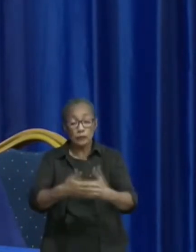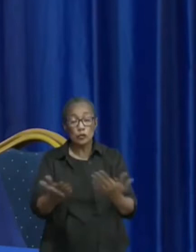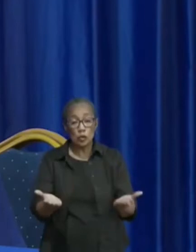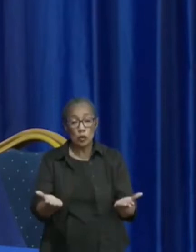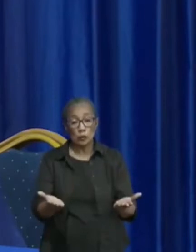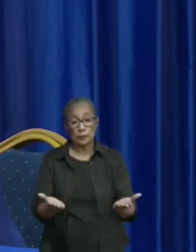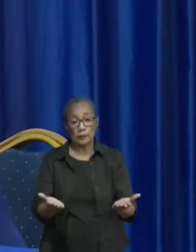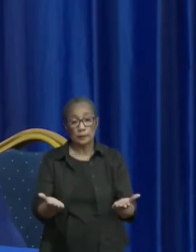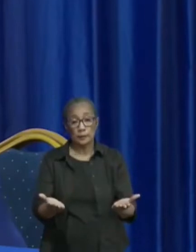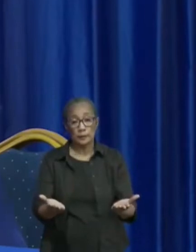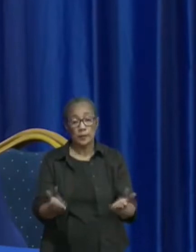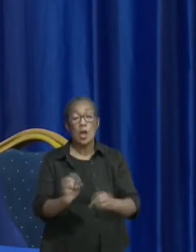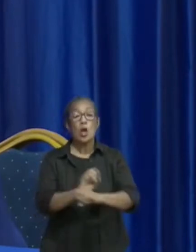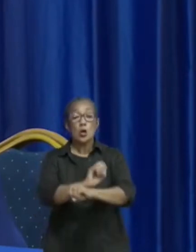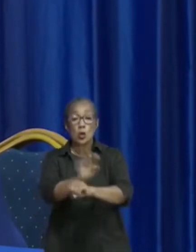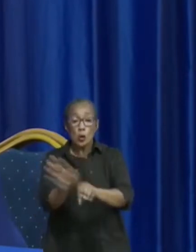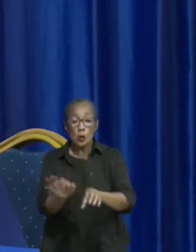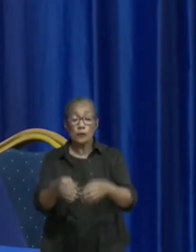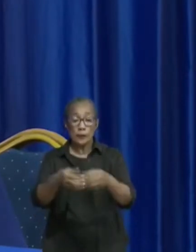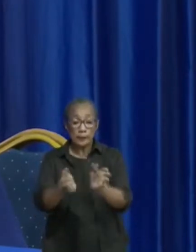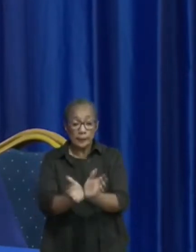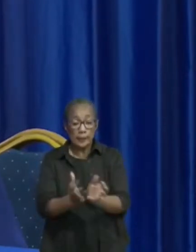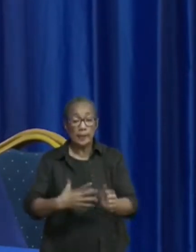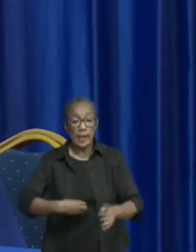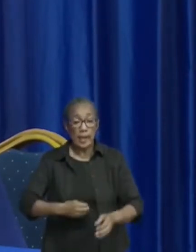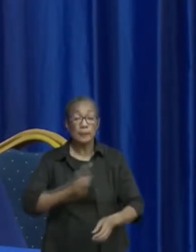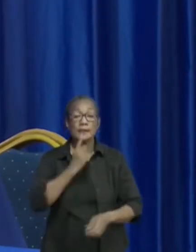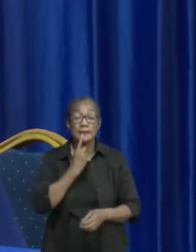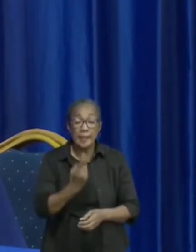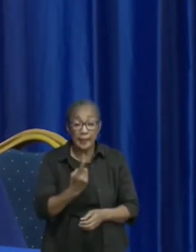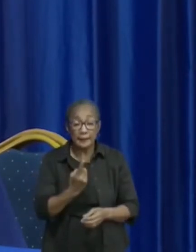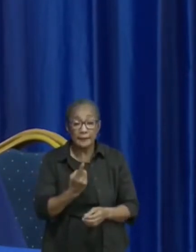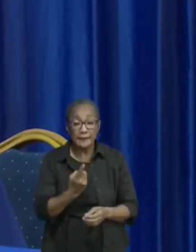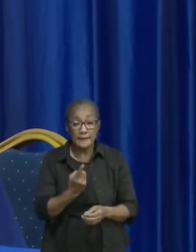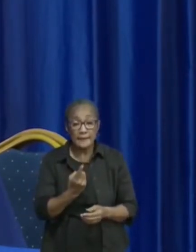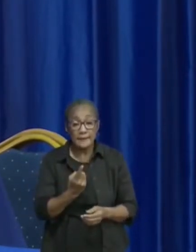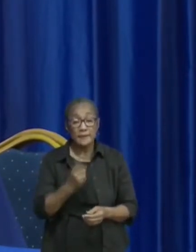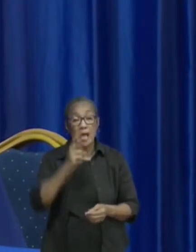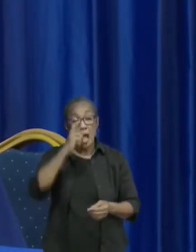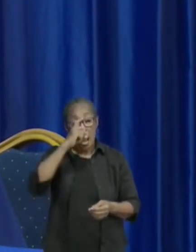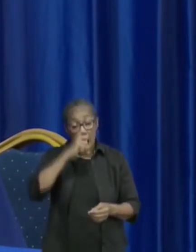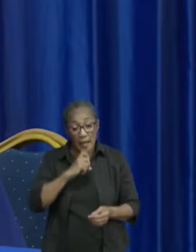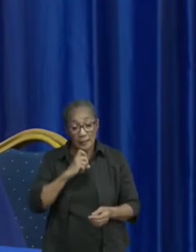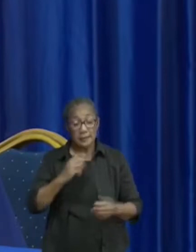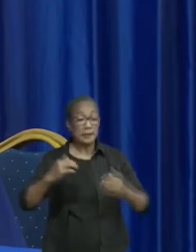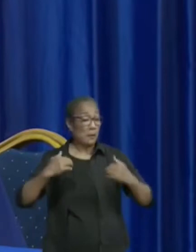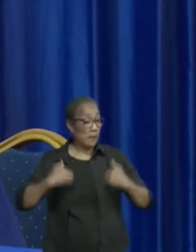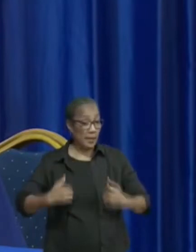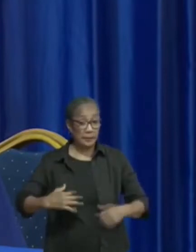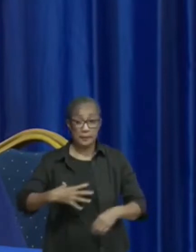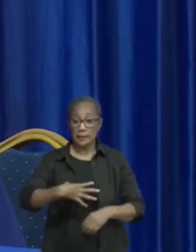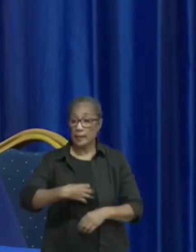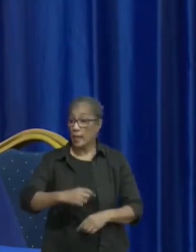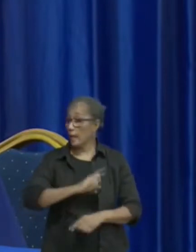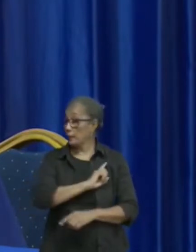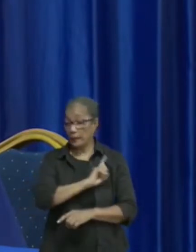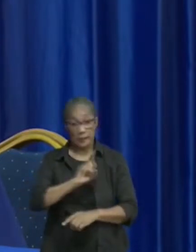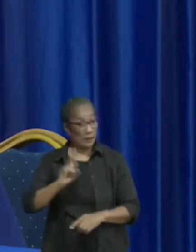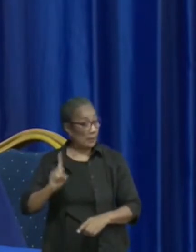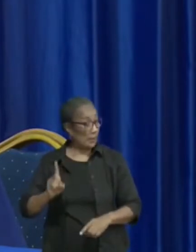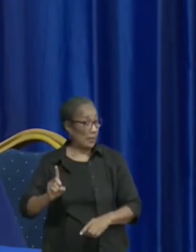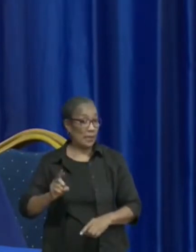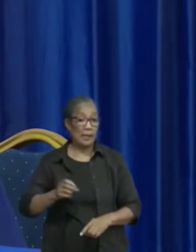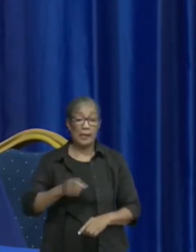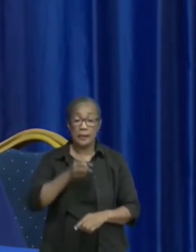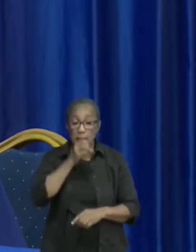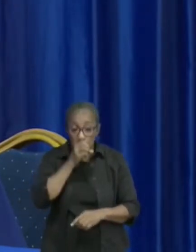Het COVID-team heeft dus aangegeven als de mensen geen griepverschijnselen hebben, geen